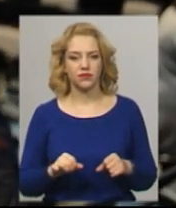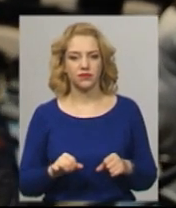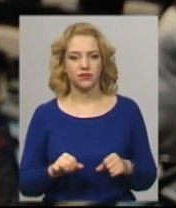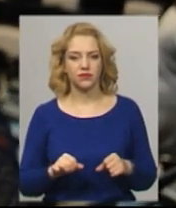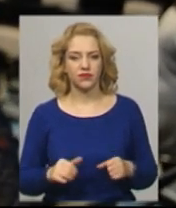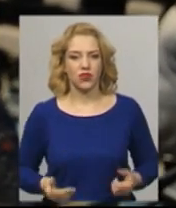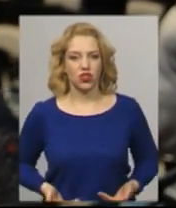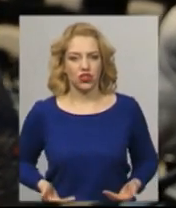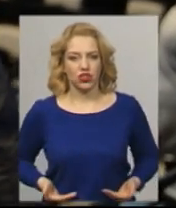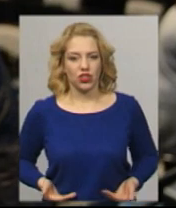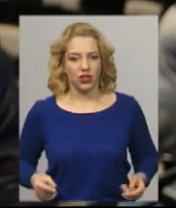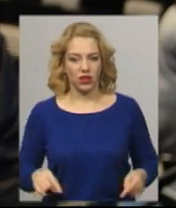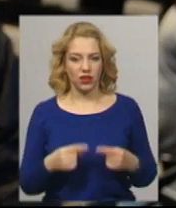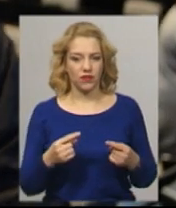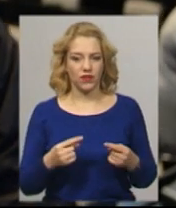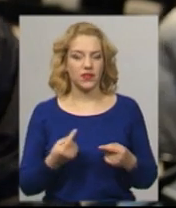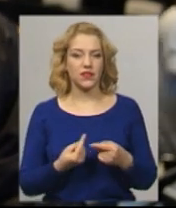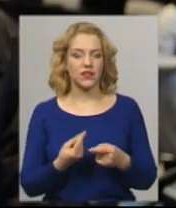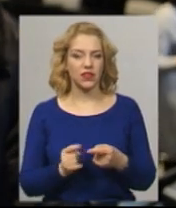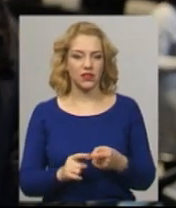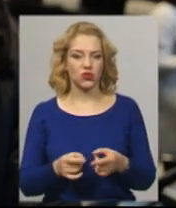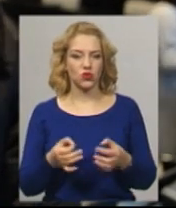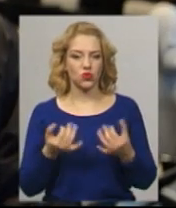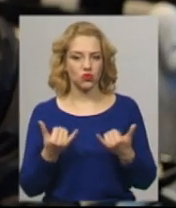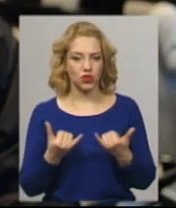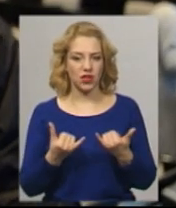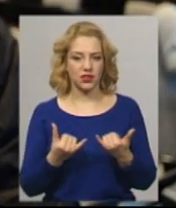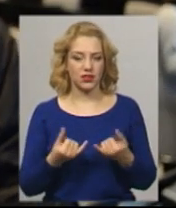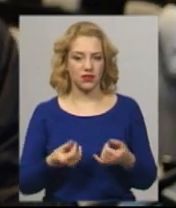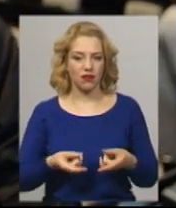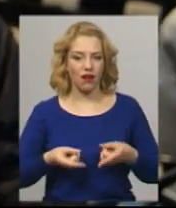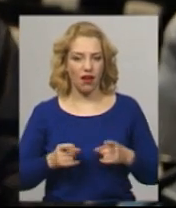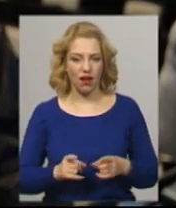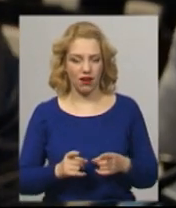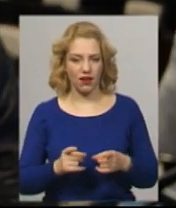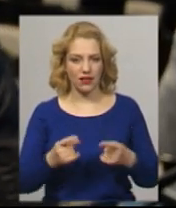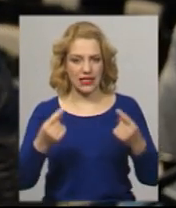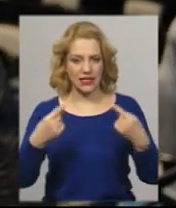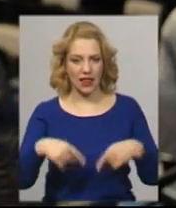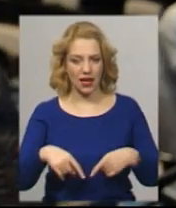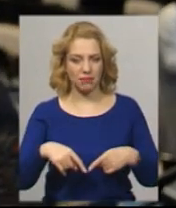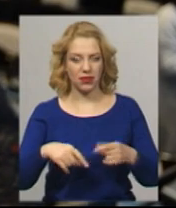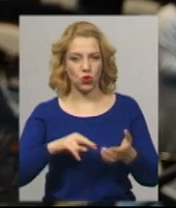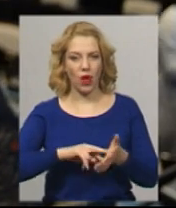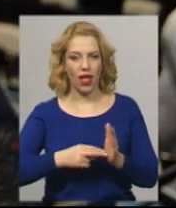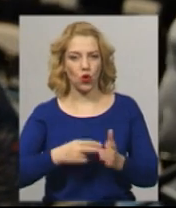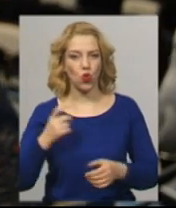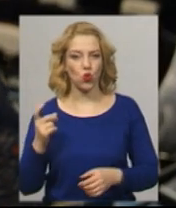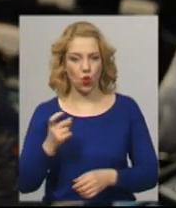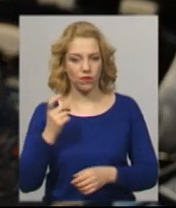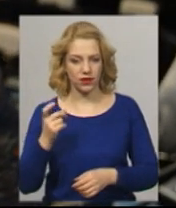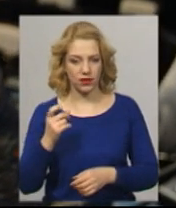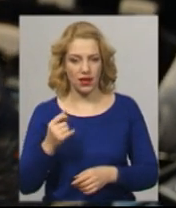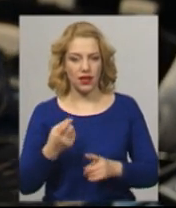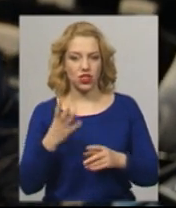в сучасних реаліях занепаду економіки. Це перекладання знову черговий раз на